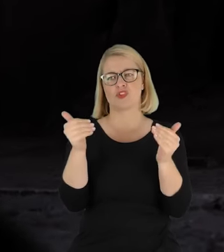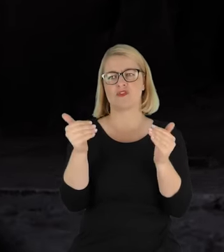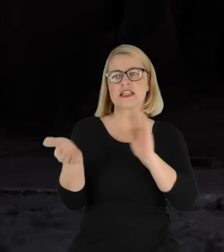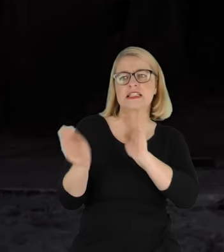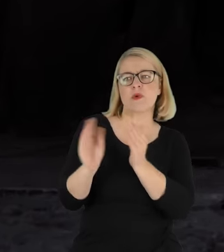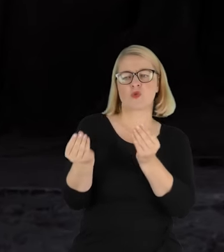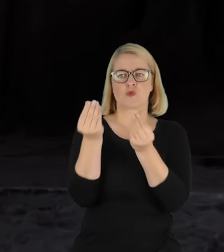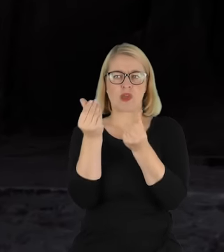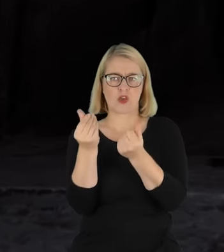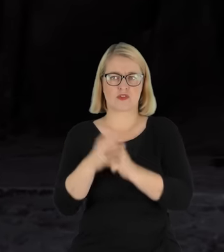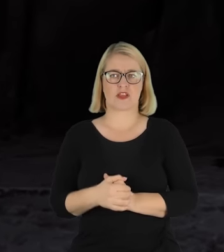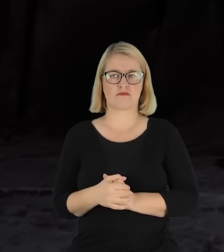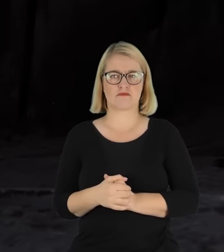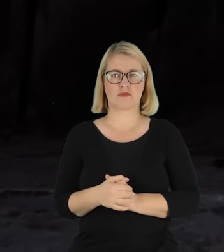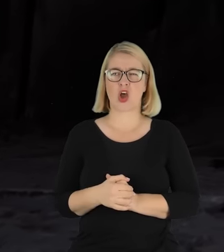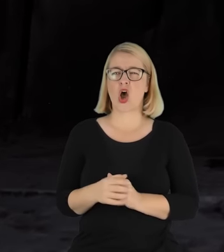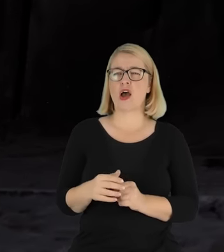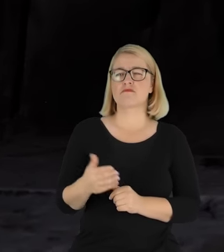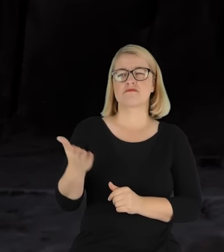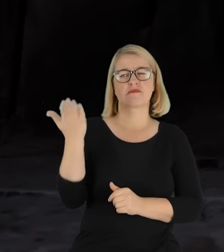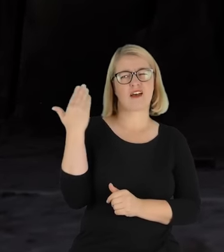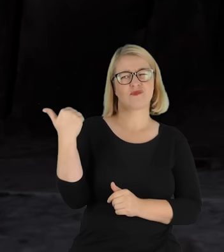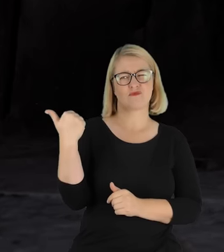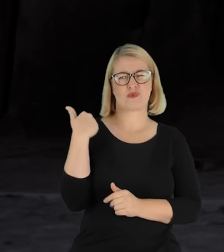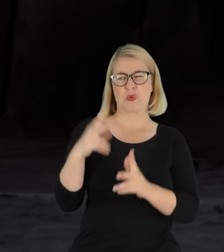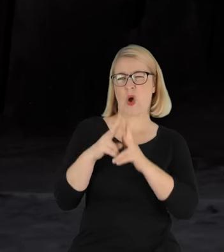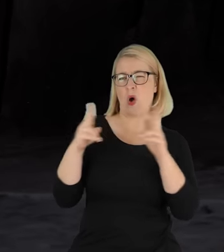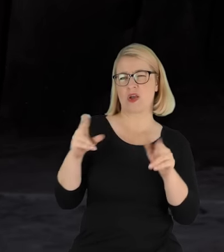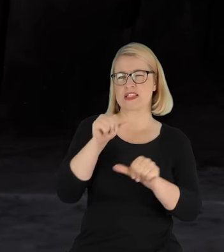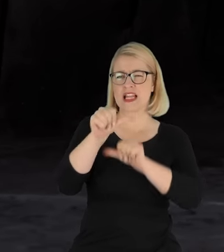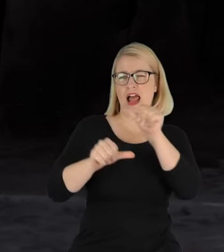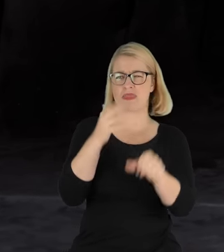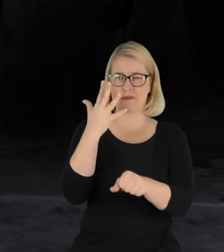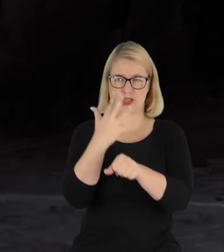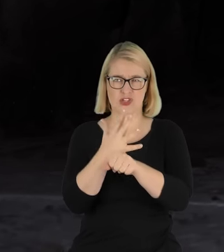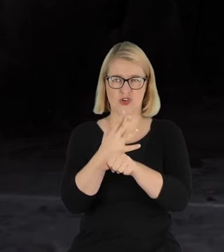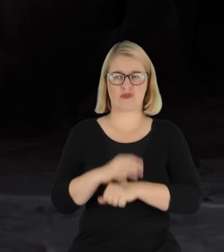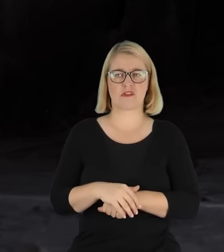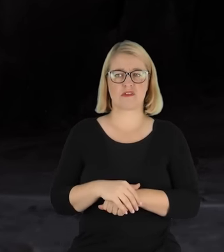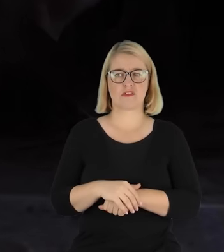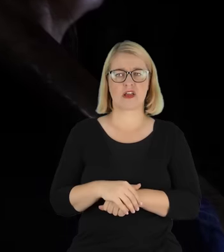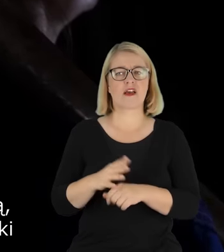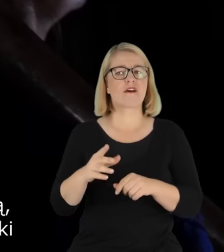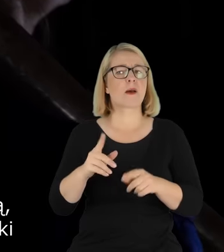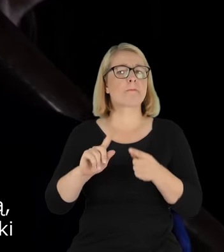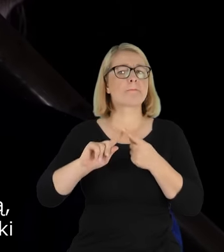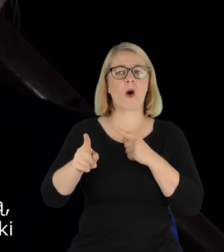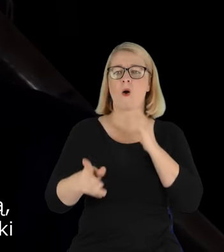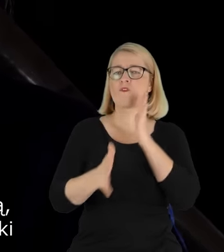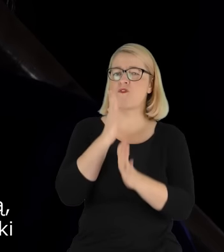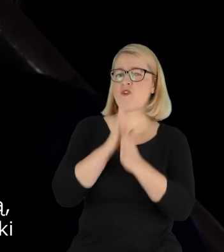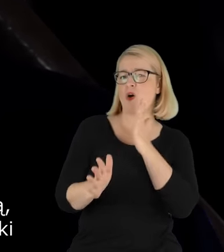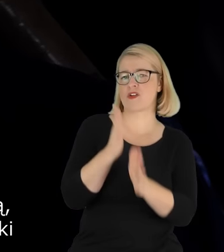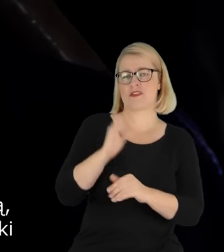sposoby. Jak na owe czasy to nie było takie proste, bo to był przecież rok 51, świeżo po wojnie. Niemniej